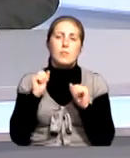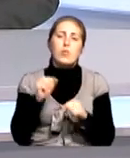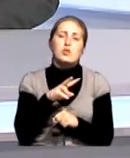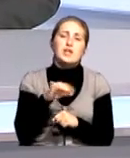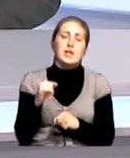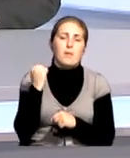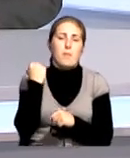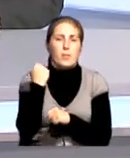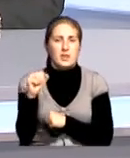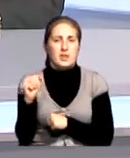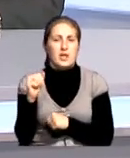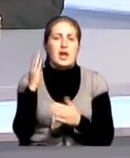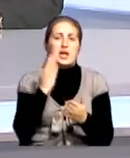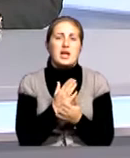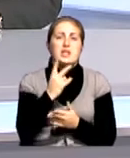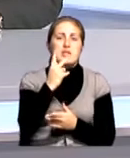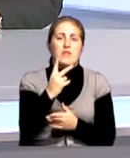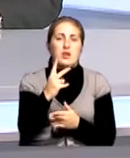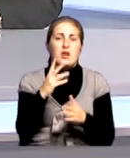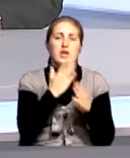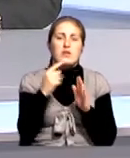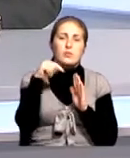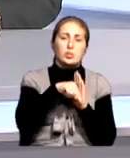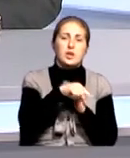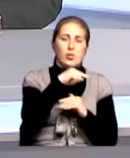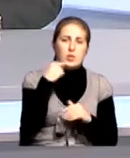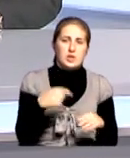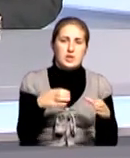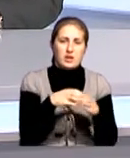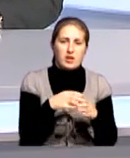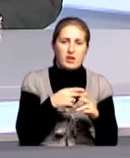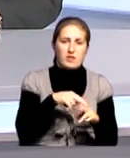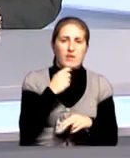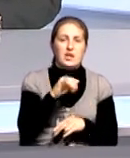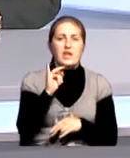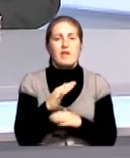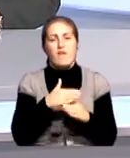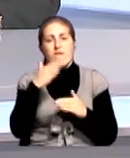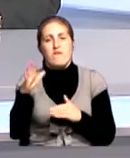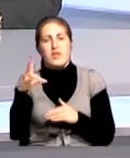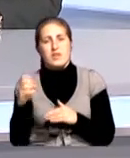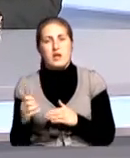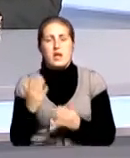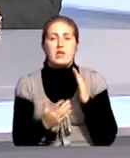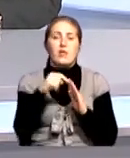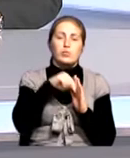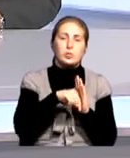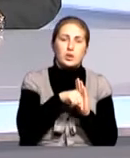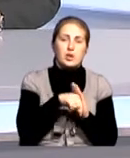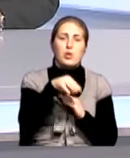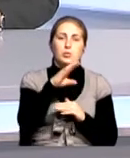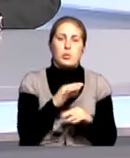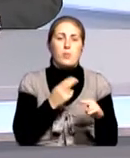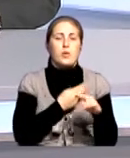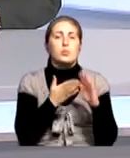победители? Есть две составляющие. Есть внутрироссийская составляющая этой войны и внероссийская. Если говорить о внутрироссийской, то,